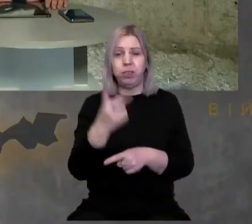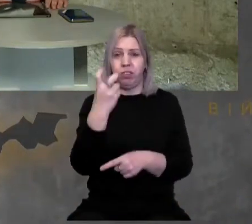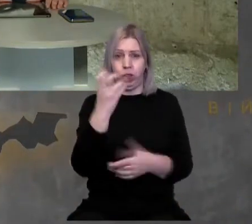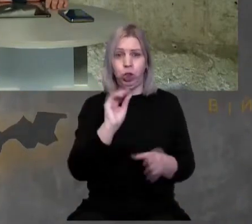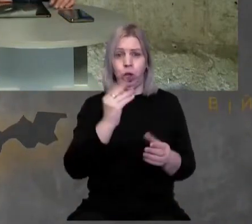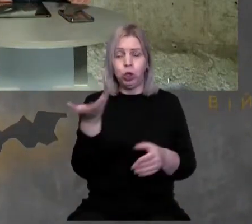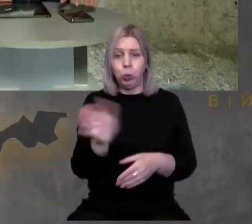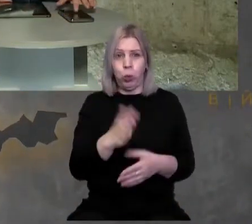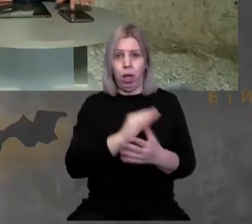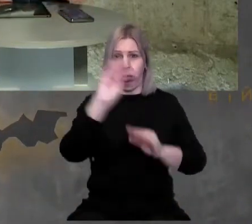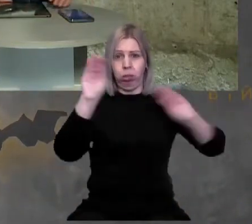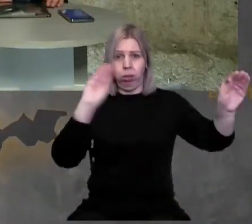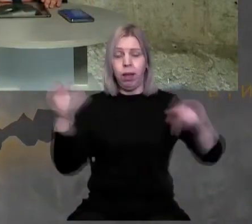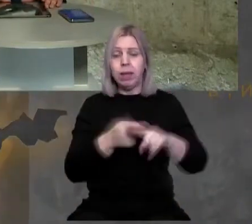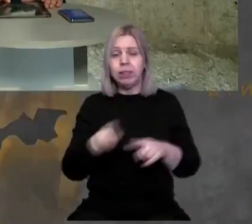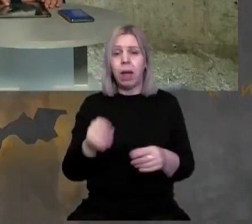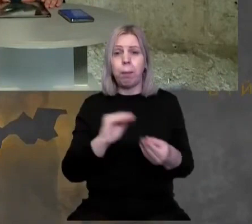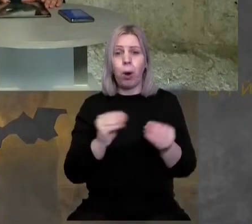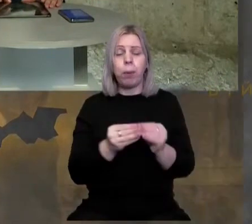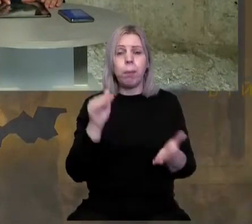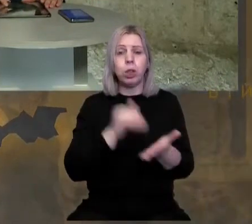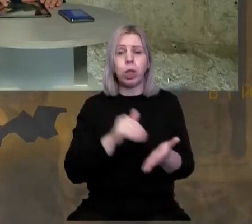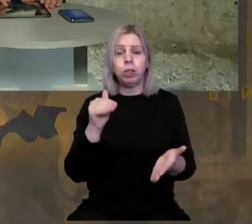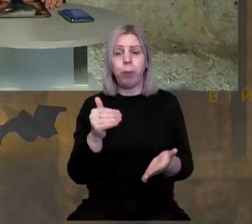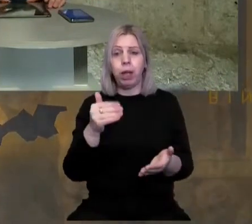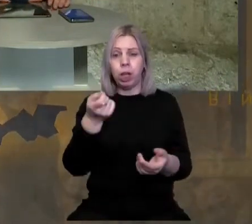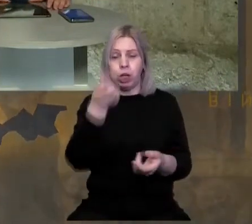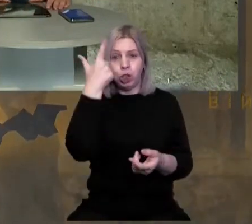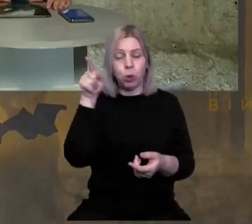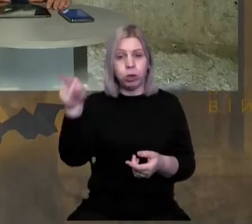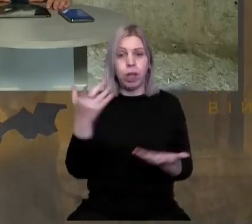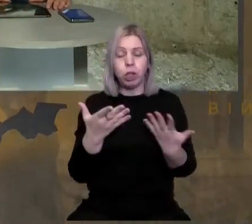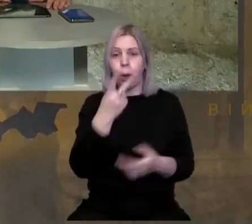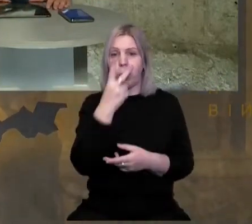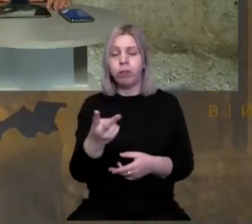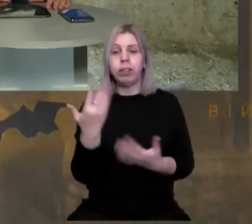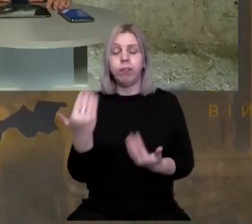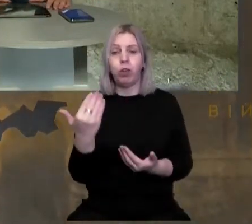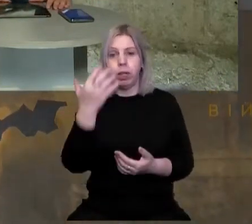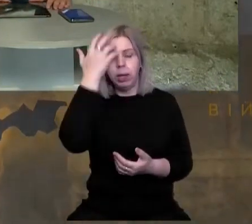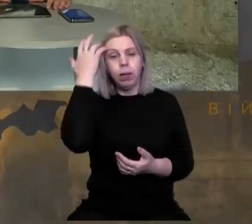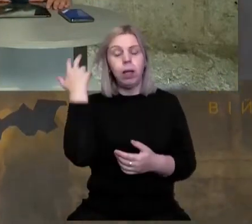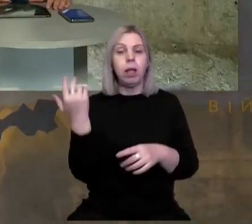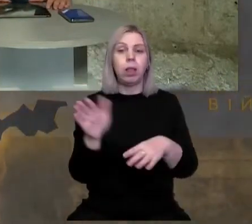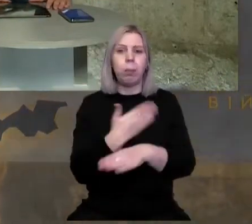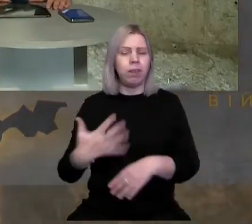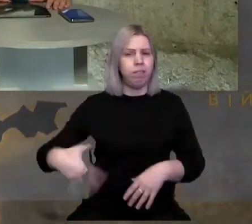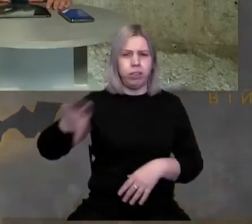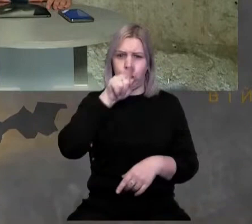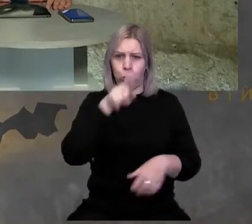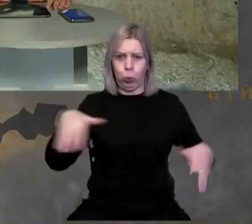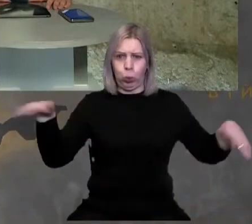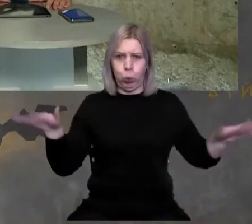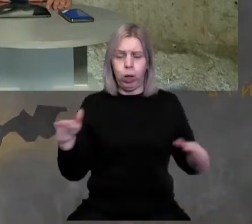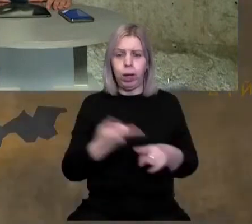200 турулів. Ця проблема зачіпала особливо Словачину. Якщо подивитися, вони демонтували всі турули.